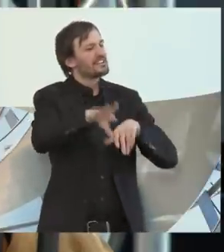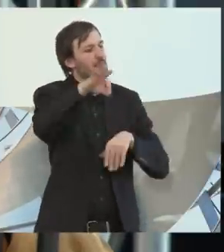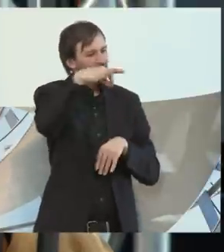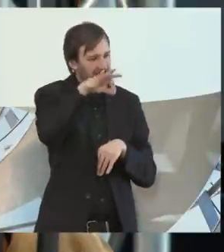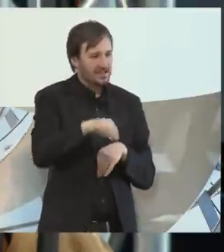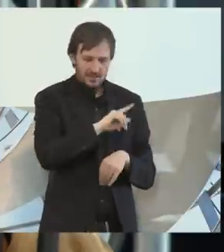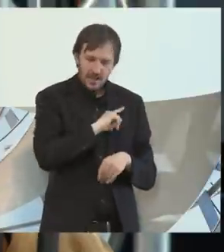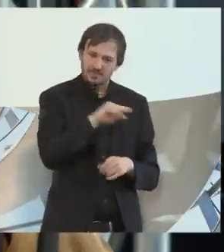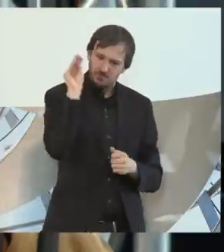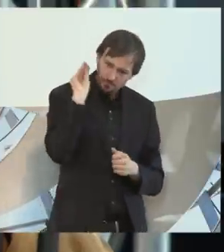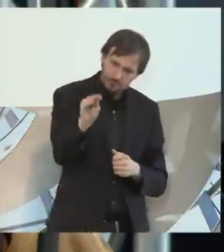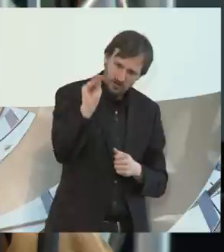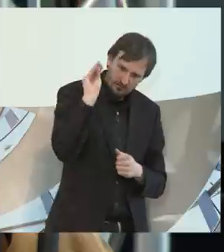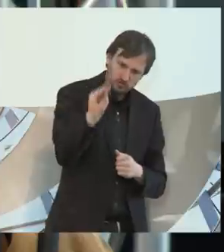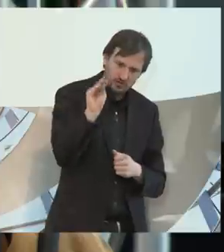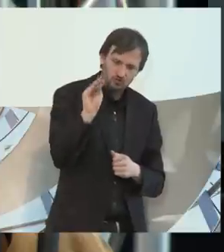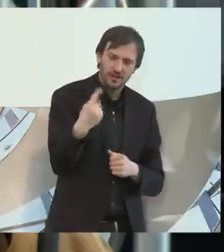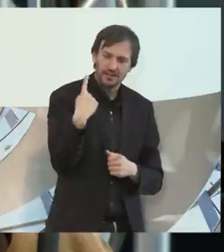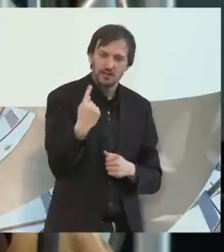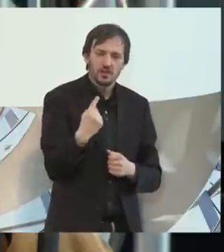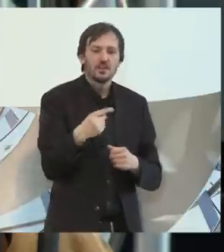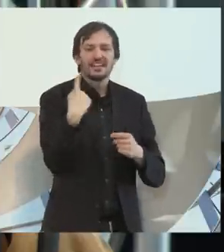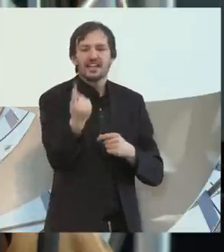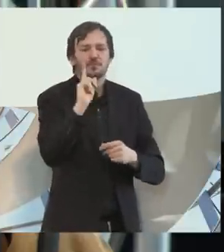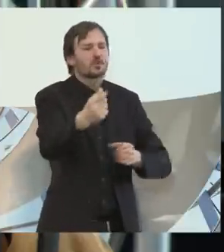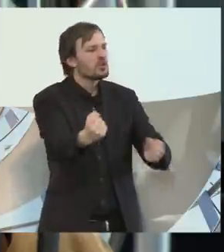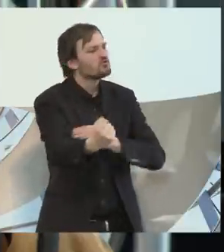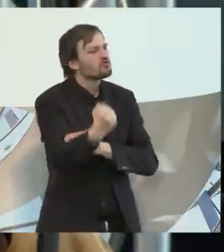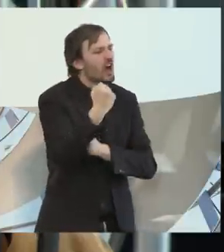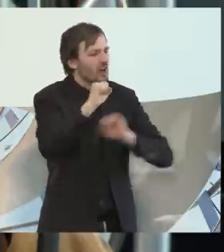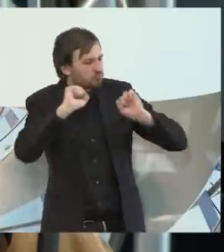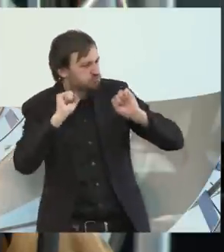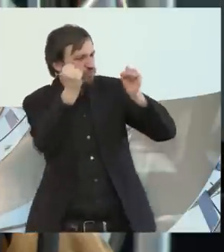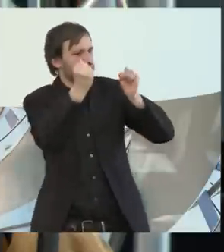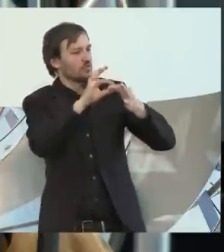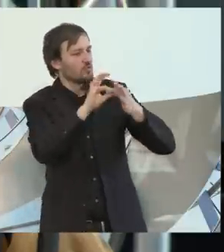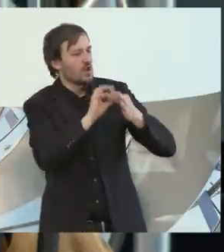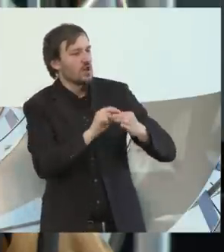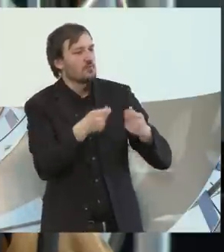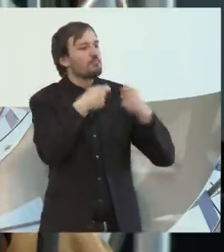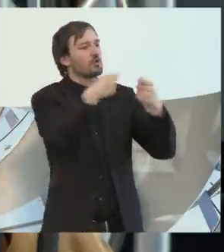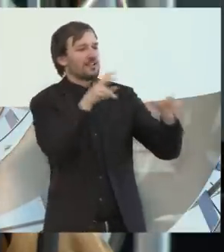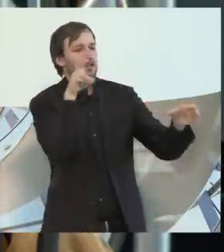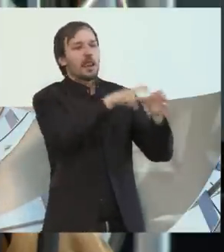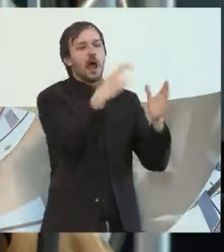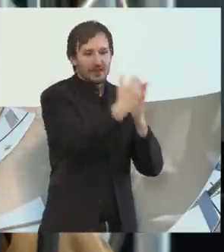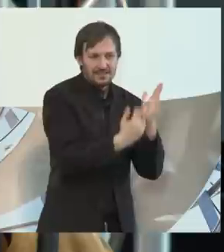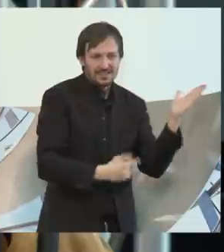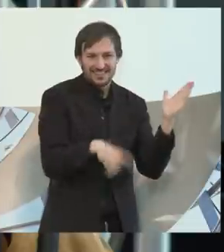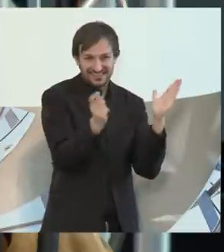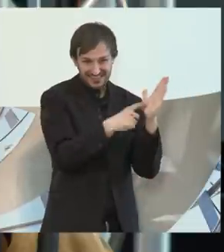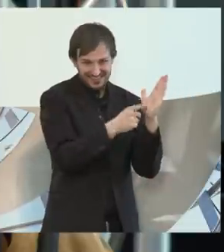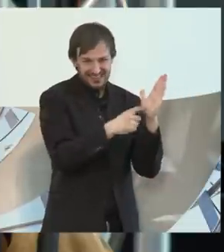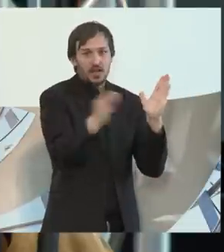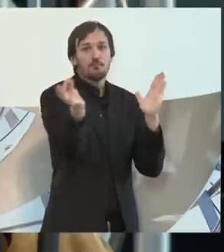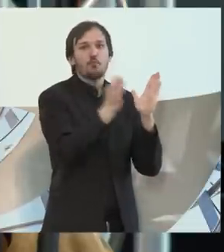starker Einsatz für das Bundesteilhabegesetz, und zwar besonders für den Punkt, die Eingliederungshilfe